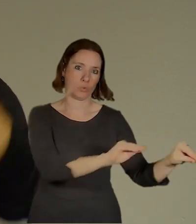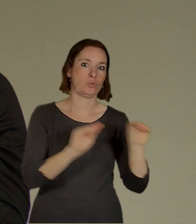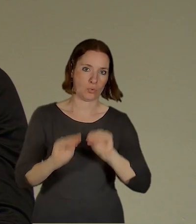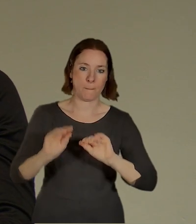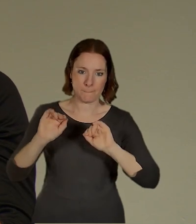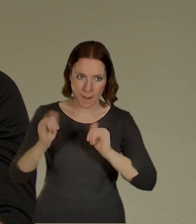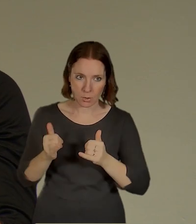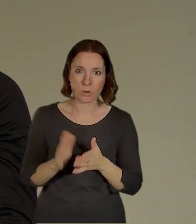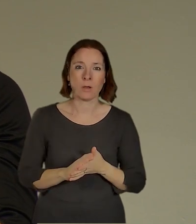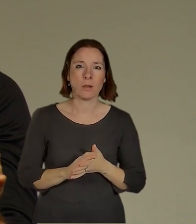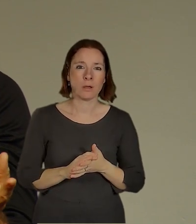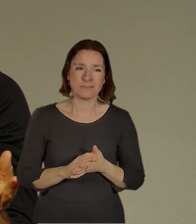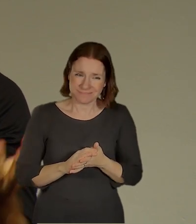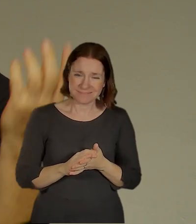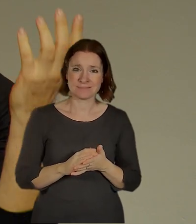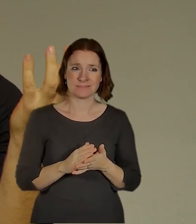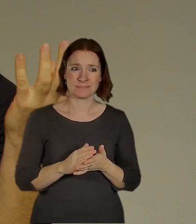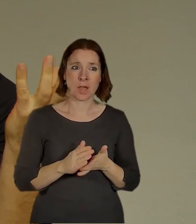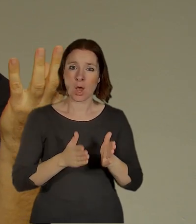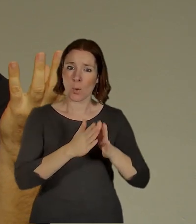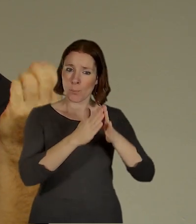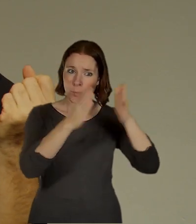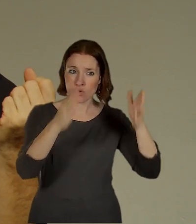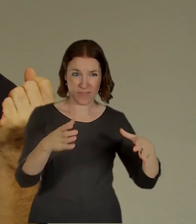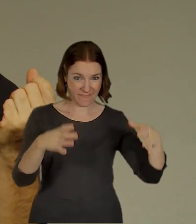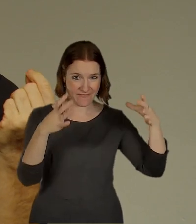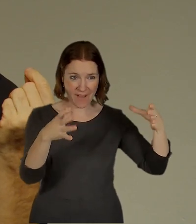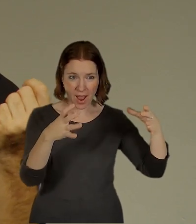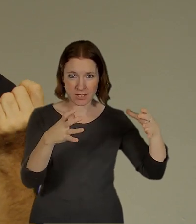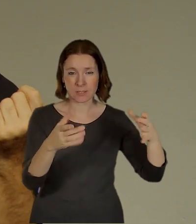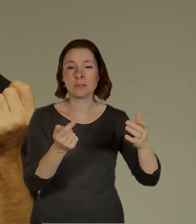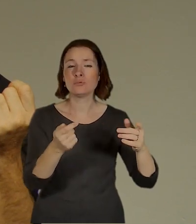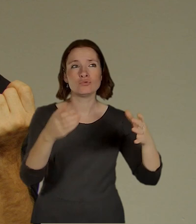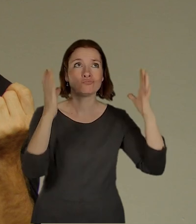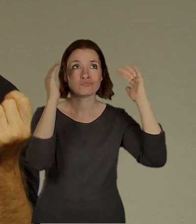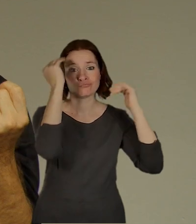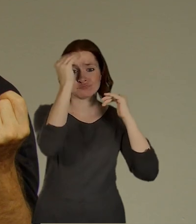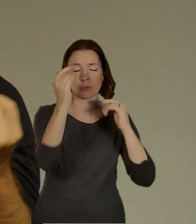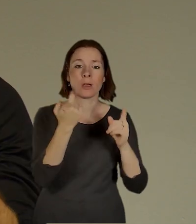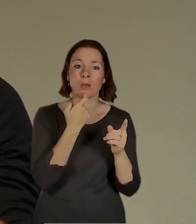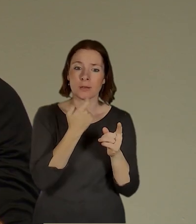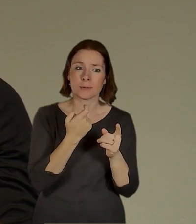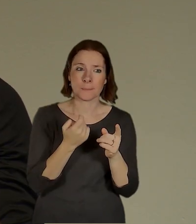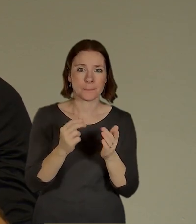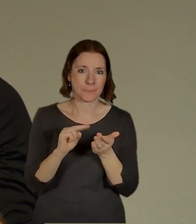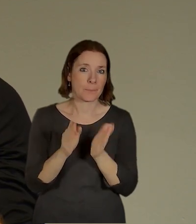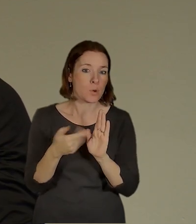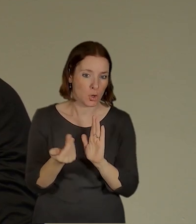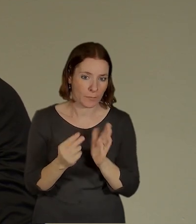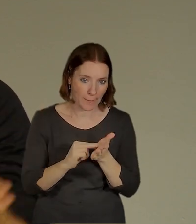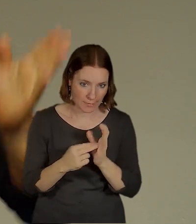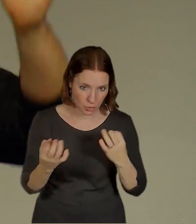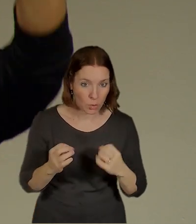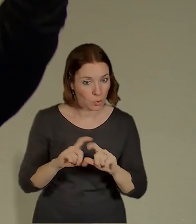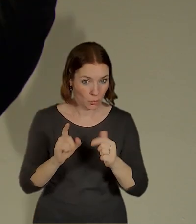A ta budova vlastně, my jsme ji tam už v té urbanistické studii nebo v té koncepci chtěli z několika důvodů. Jedním z těch